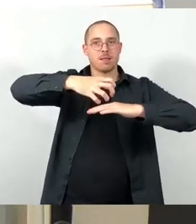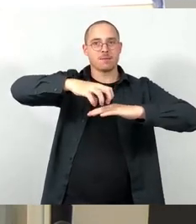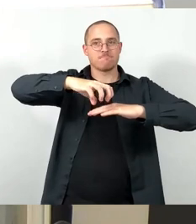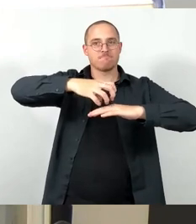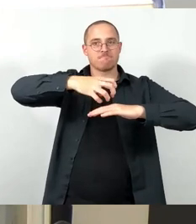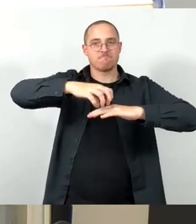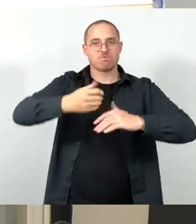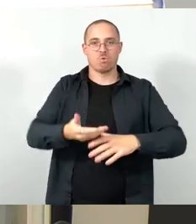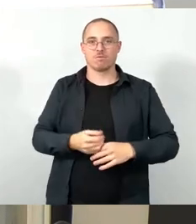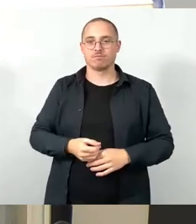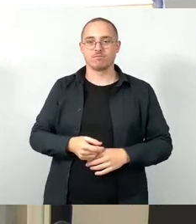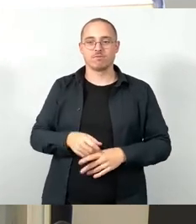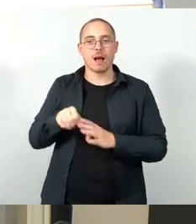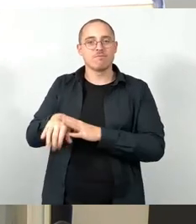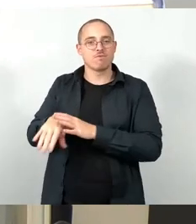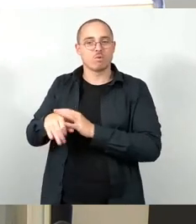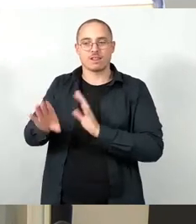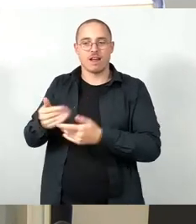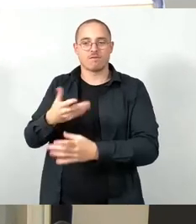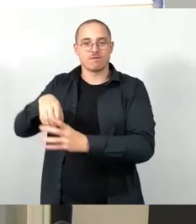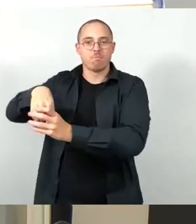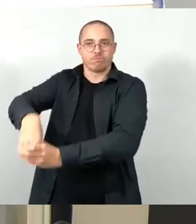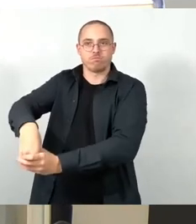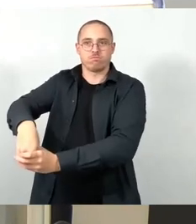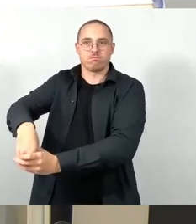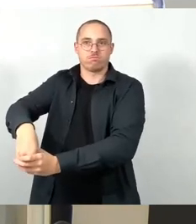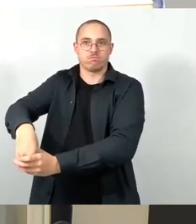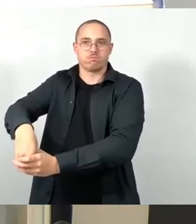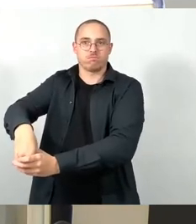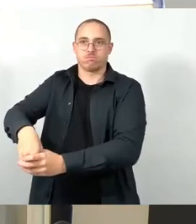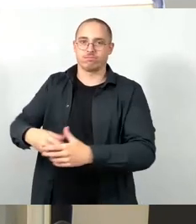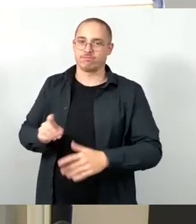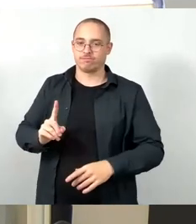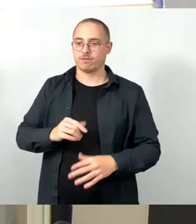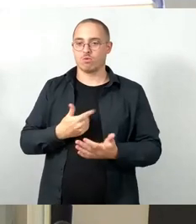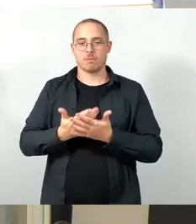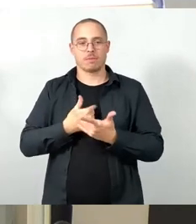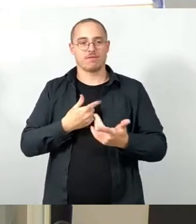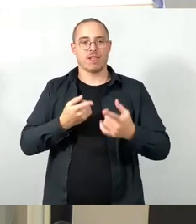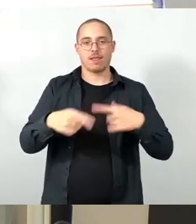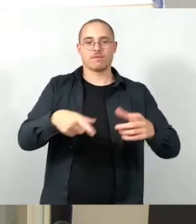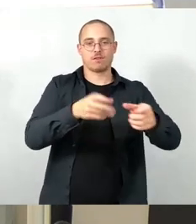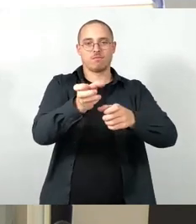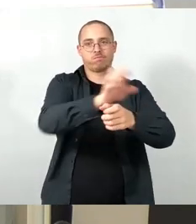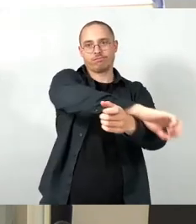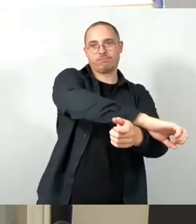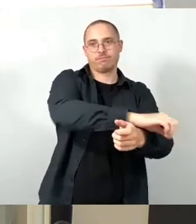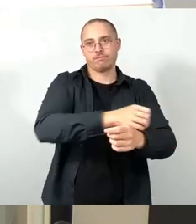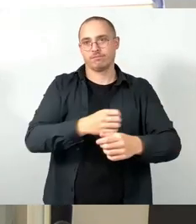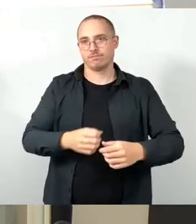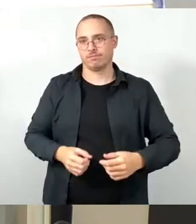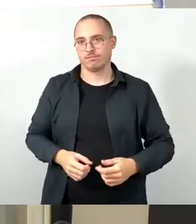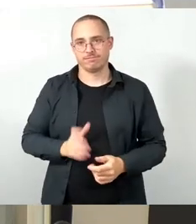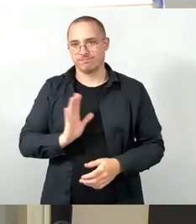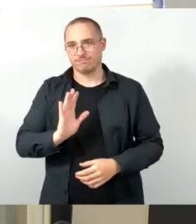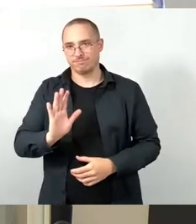führen, dass dort sich Dinge verfangen, dass sie dann auch beschädigt und umgerissen werden. Also wir sehen dort im Prinzip in unserer, wie wir